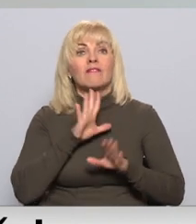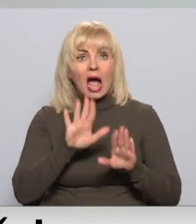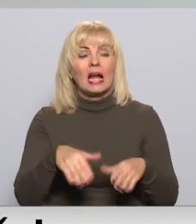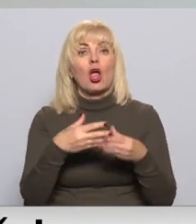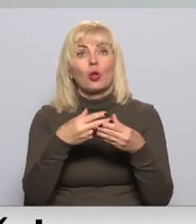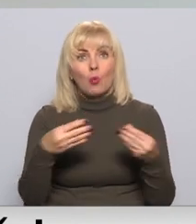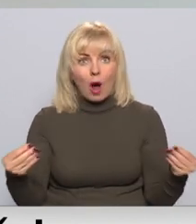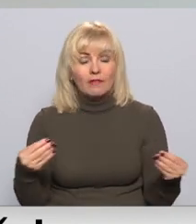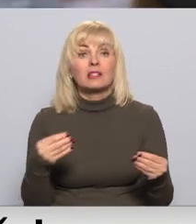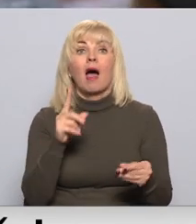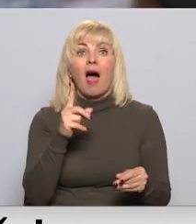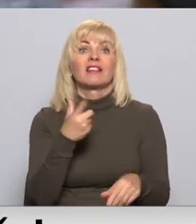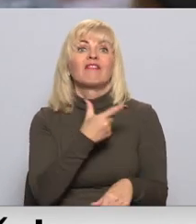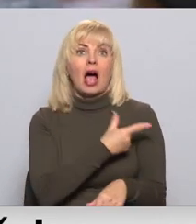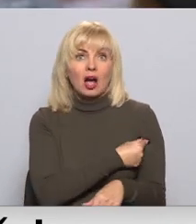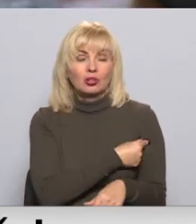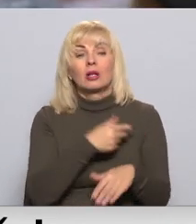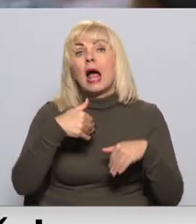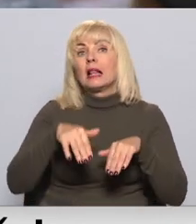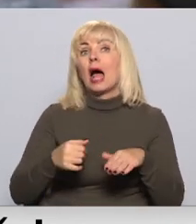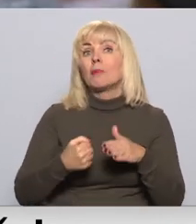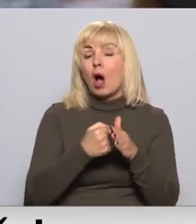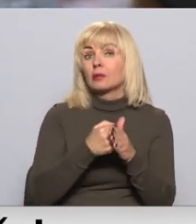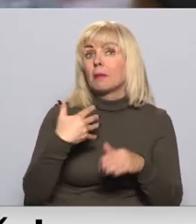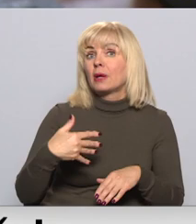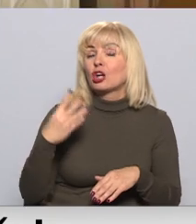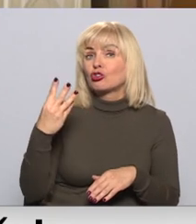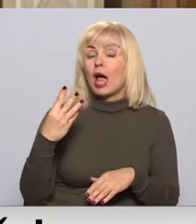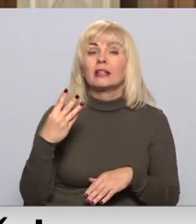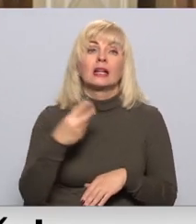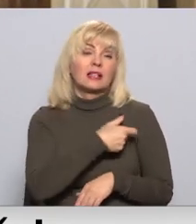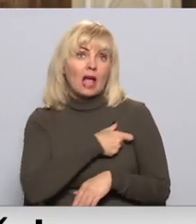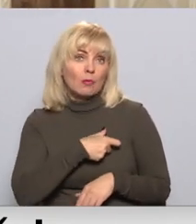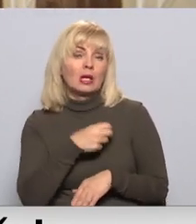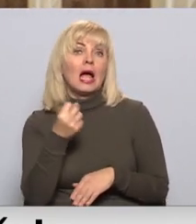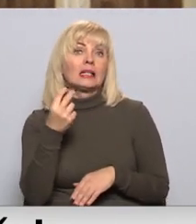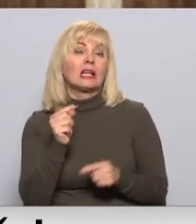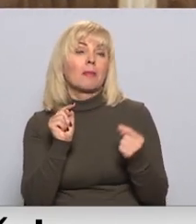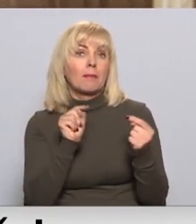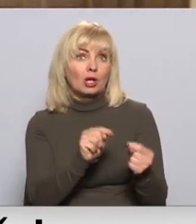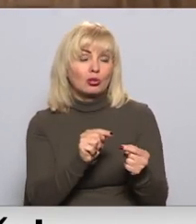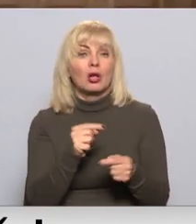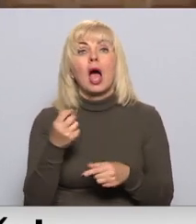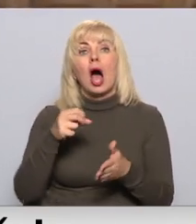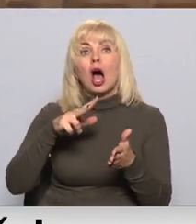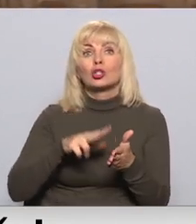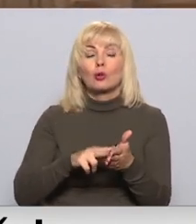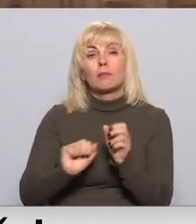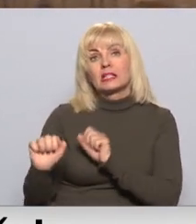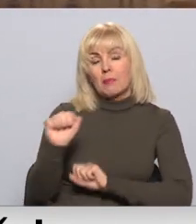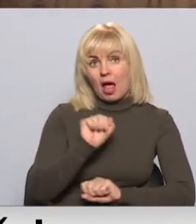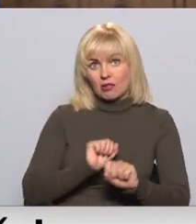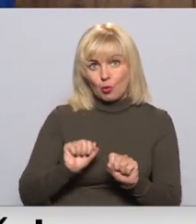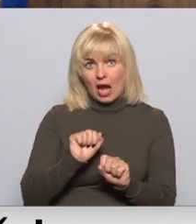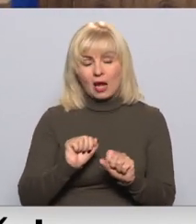ar vakcināciju. Lēmumu atbalstīja 54 deputāti, 13 bija pret, bet 18 apturējās.